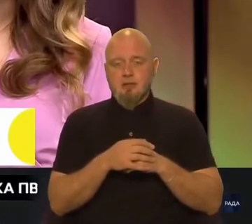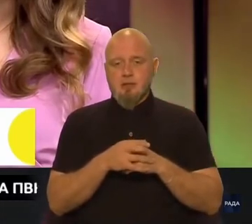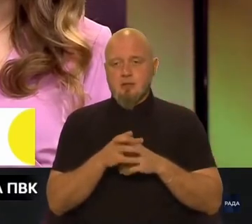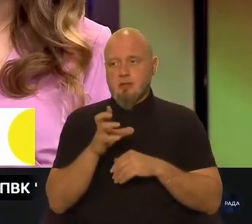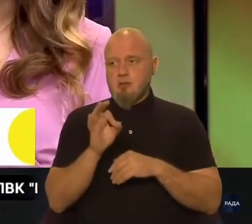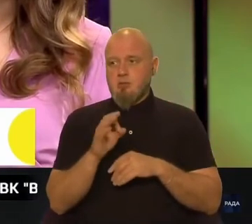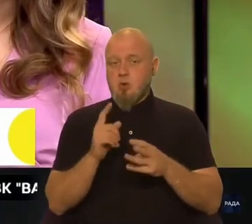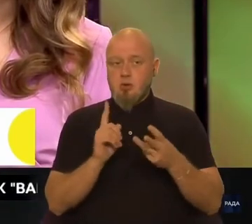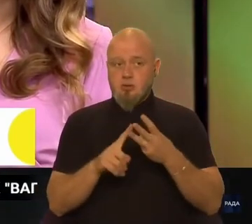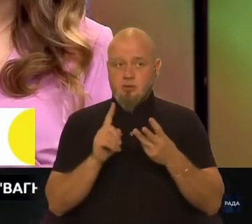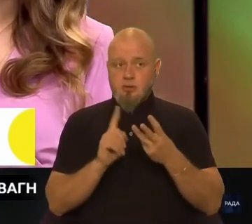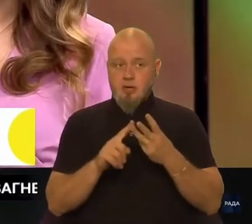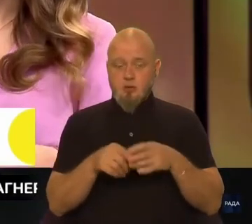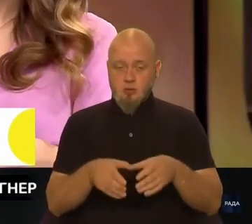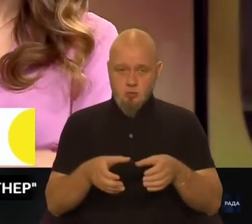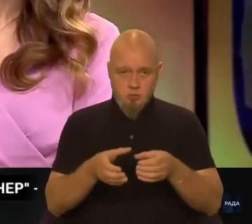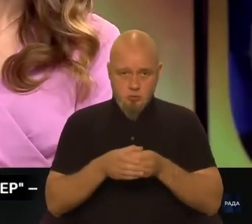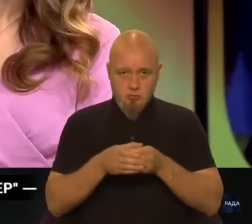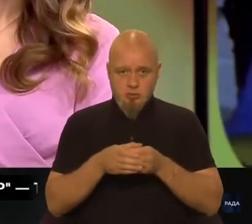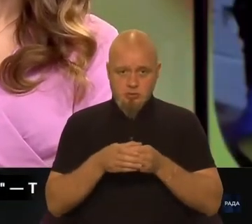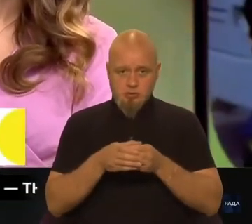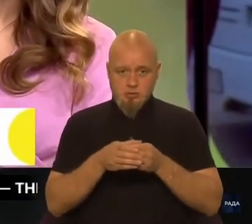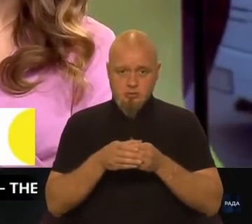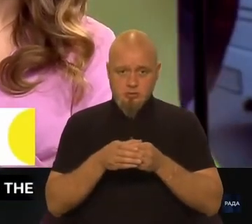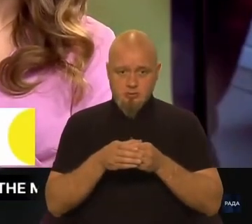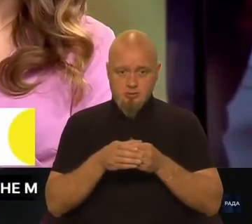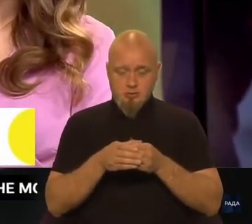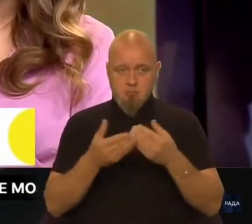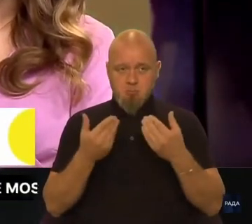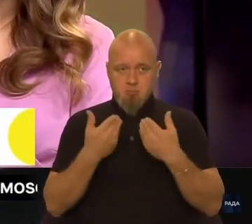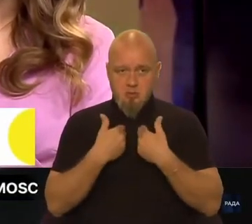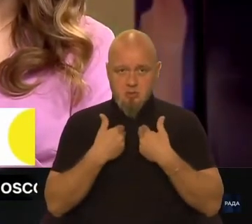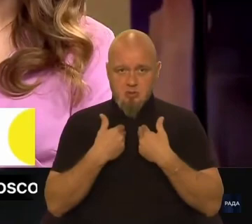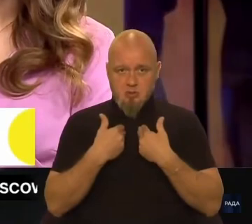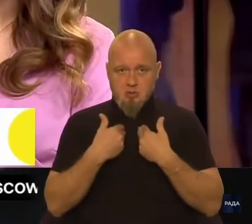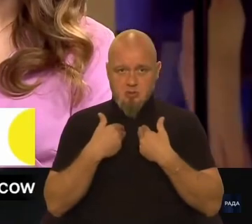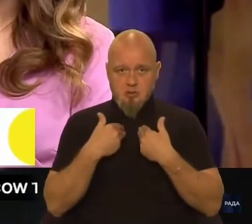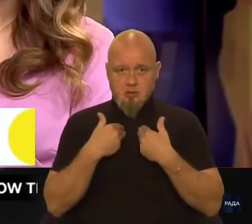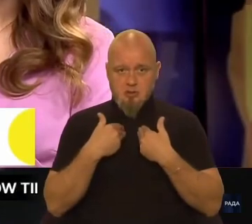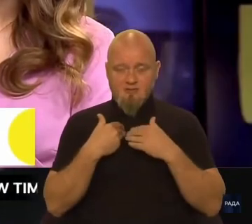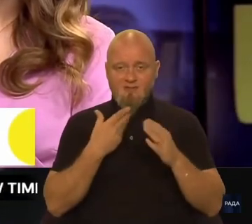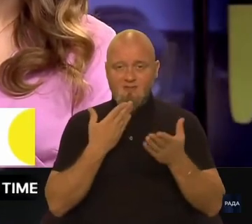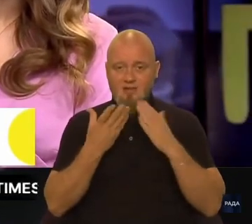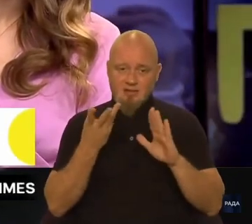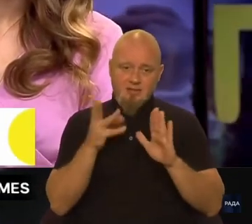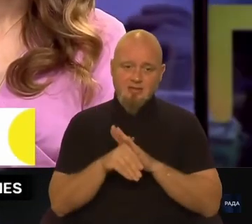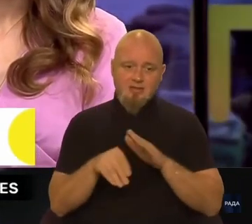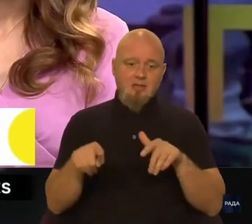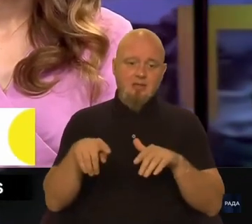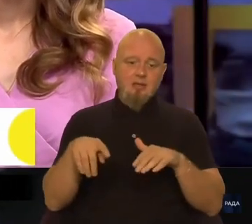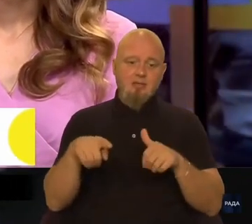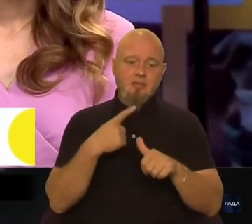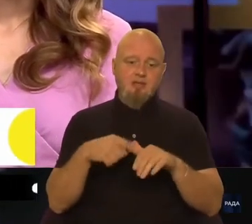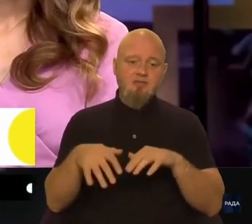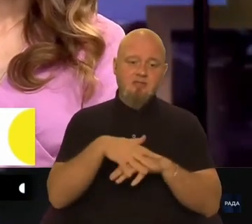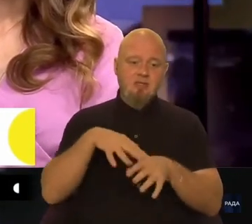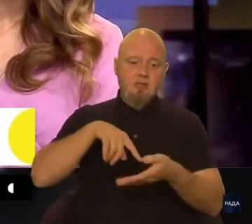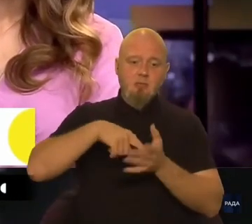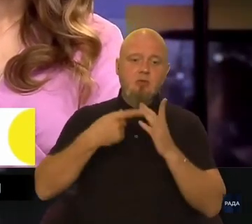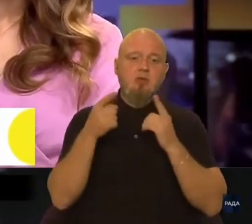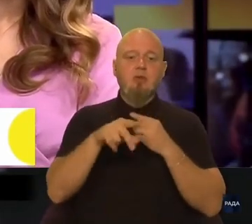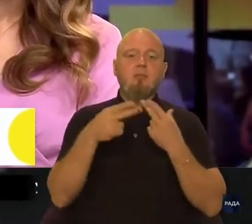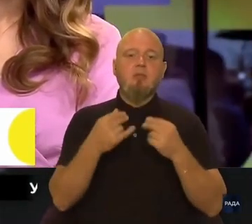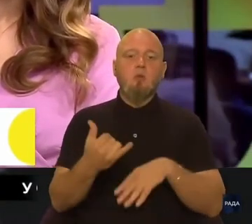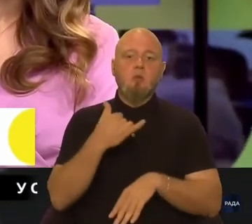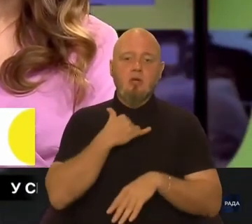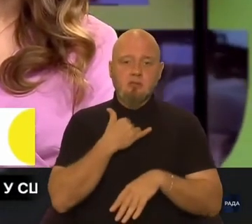третєї групи ми піднесли назви населених пунктів, де у